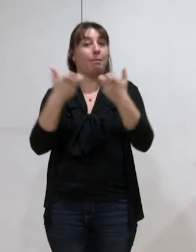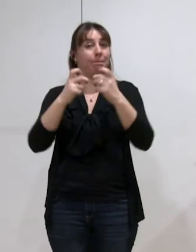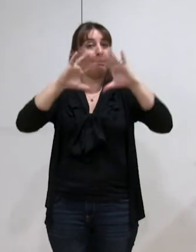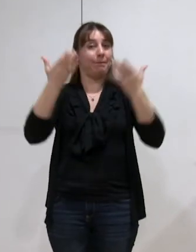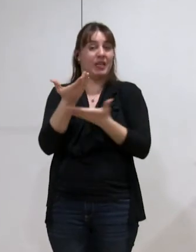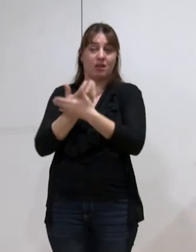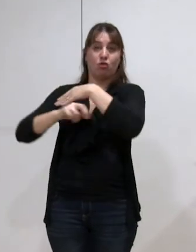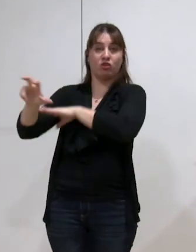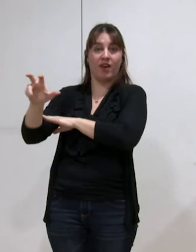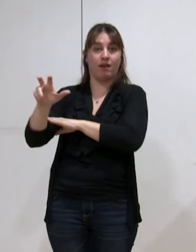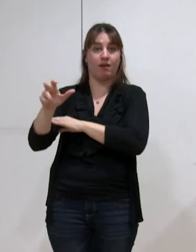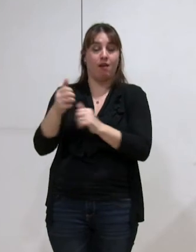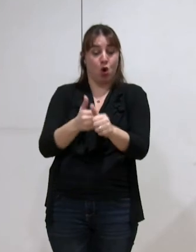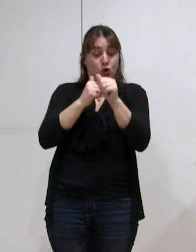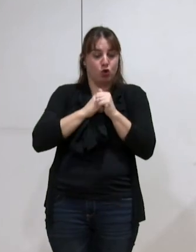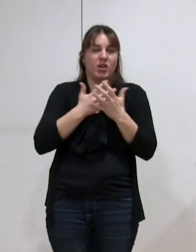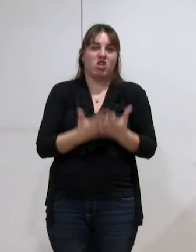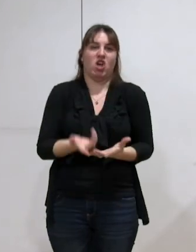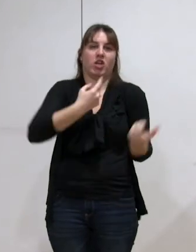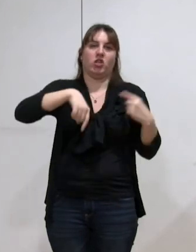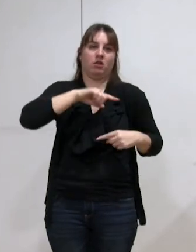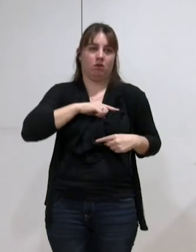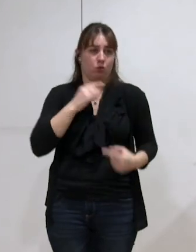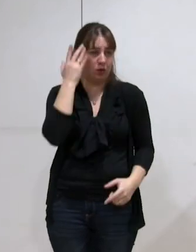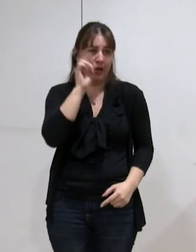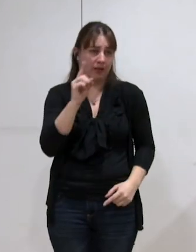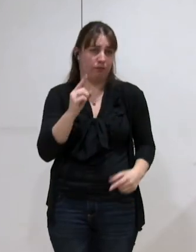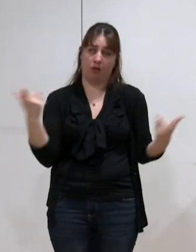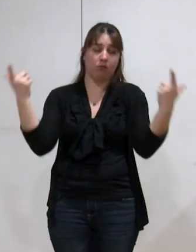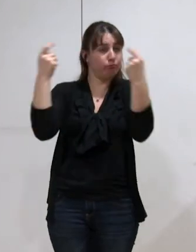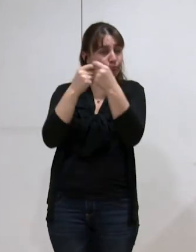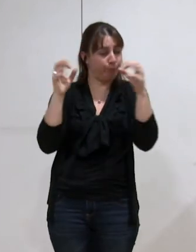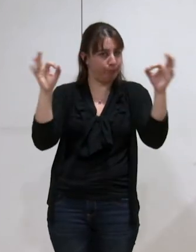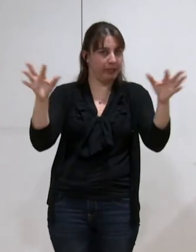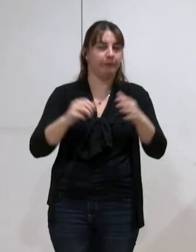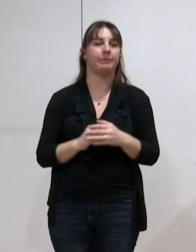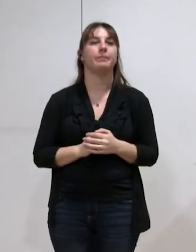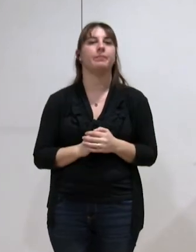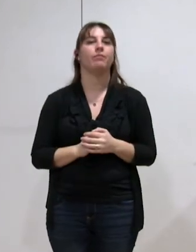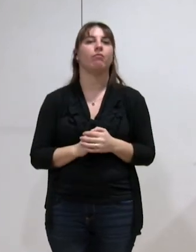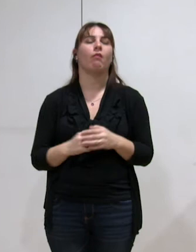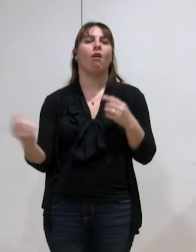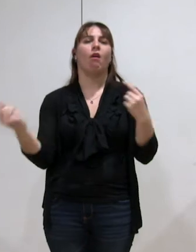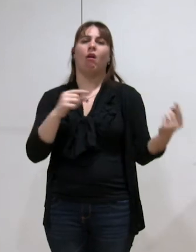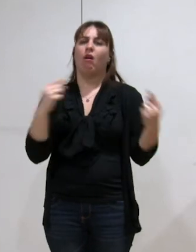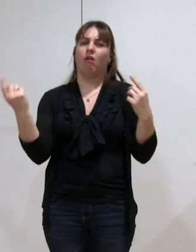correspond à nos charges donc il n a pas de soucis là-dessus. Je ne vais pas rentrer dans un débat